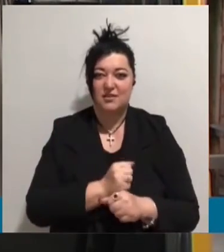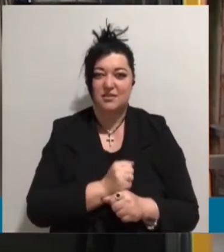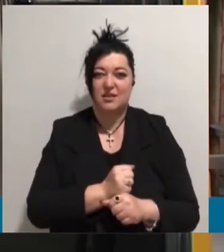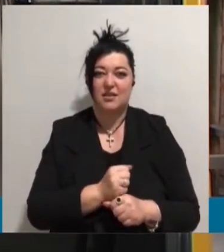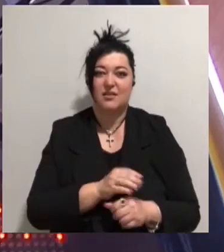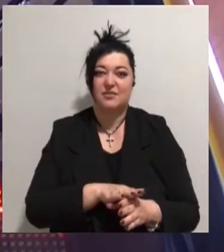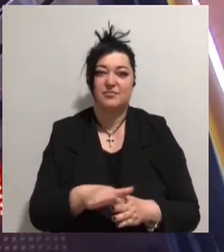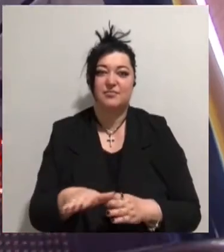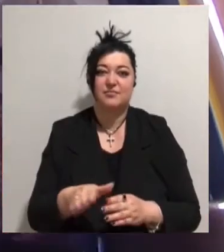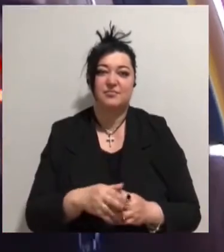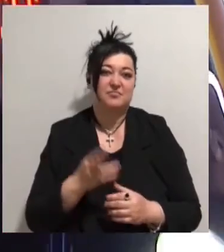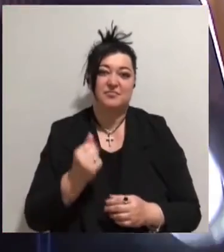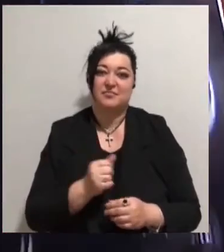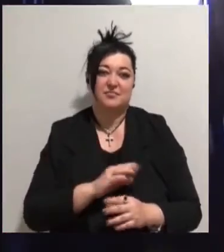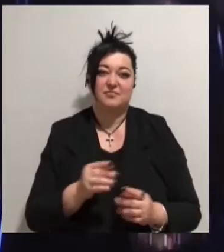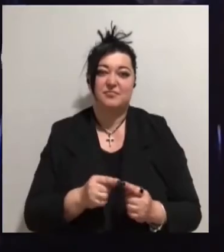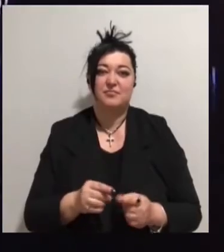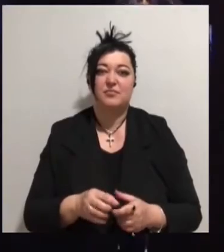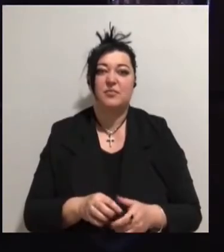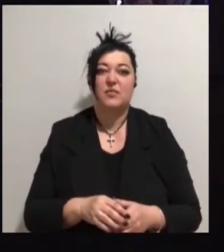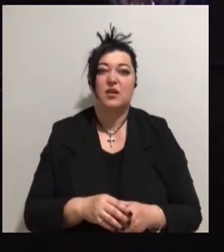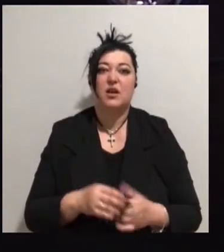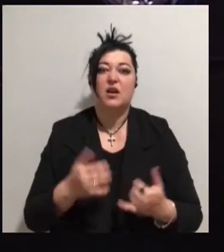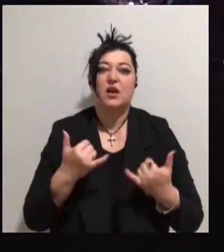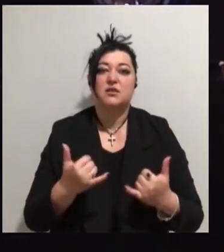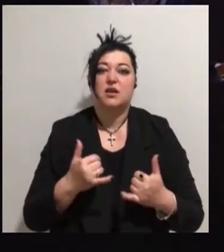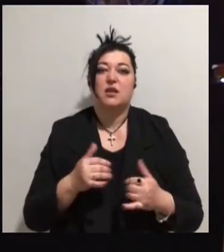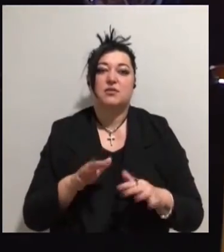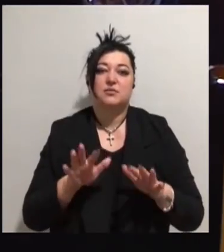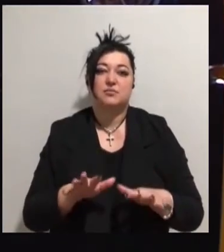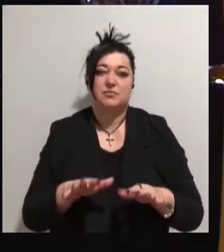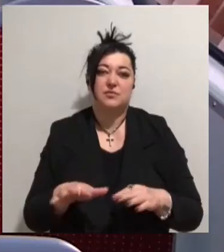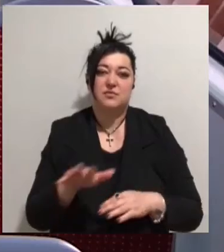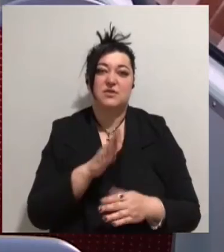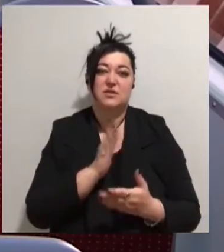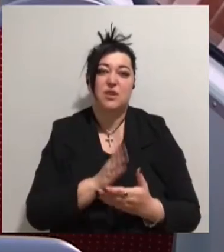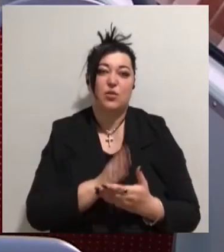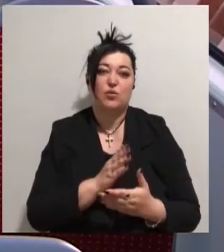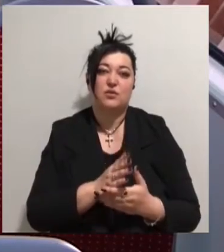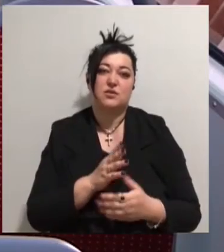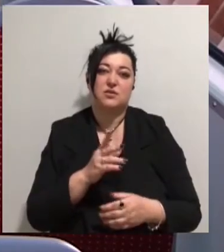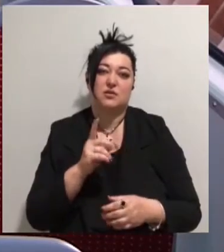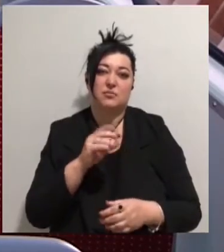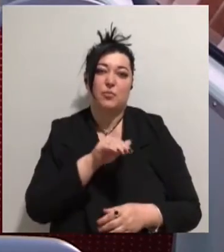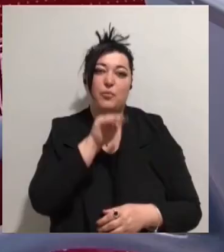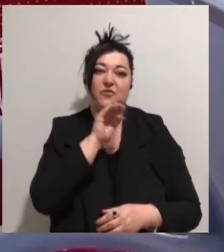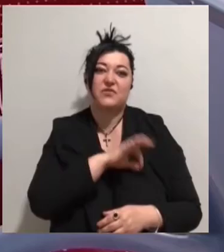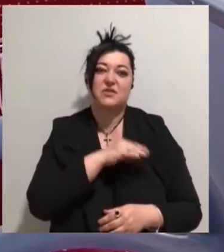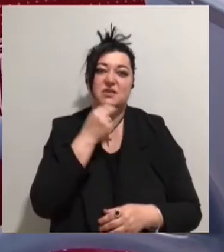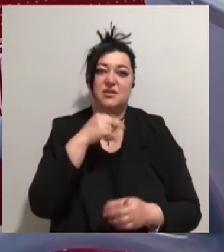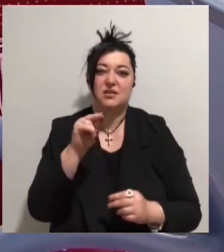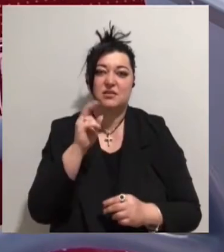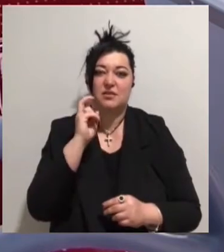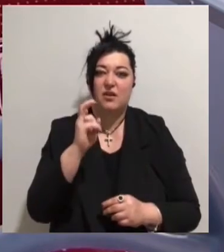Він виходить на лінію. Зараз на балансі Одес міськ електротрансу знаходиться один трисекційний трамвай. На підприємстві повідомили, що найближчим